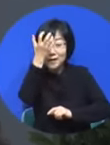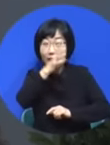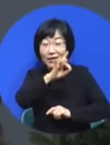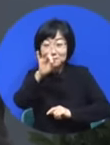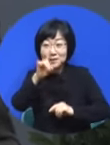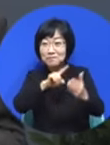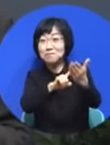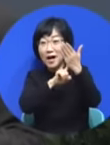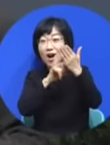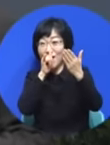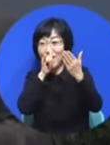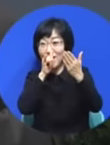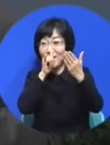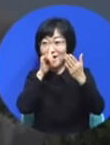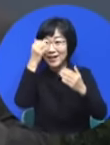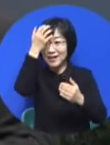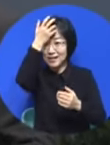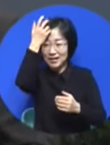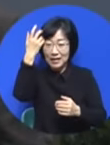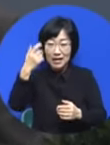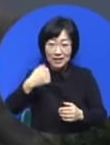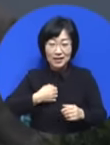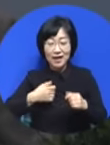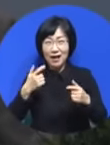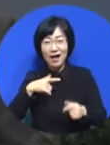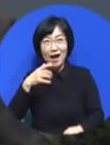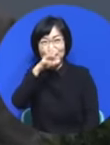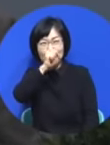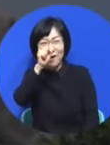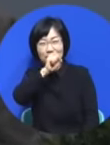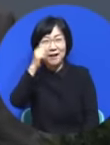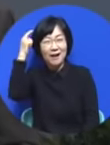꿈꾸기 때문에 좋아하는 게 아닙니다. 내가 좋아하기 때문에 꿈꾸는 겁니다.